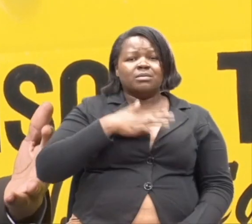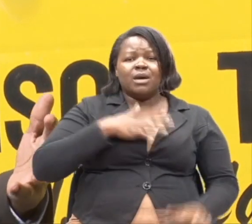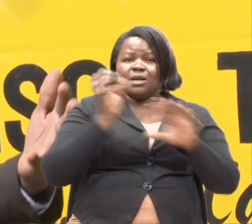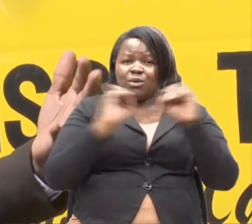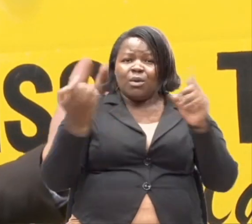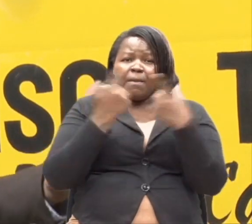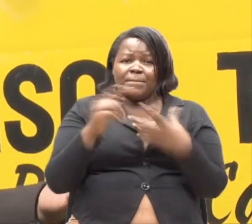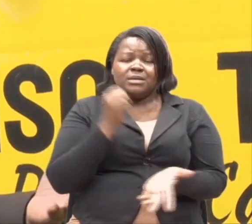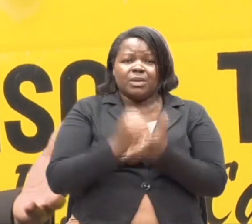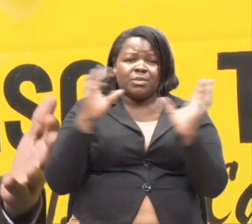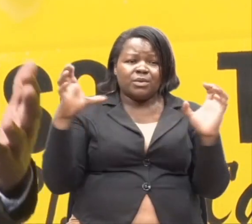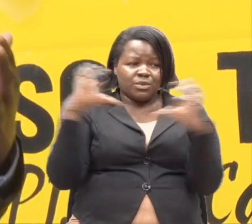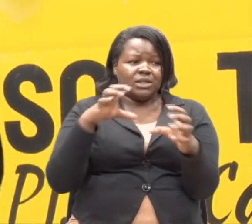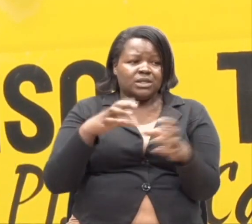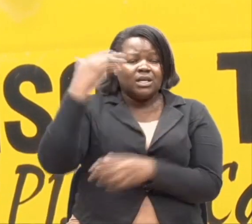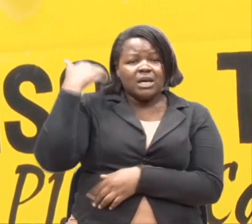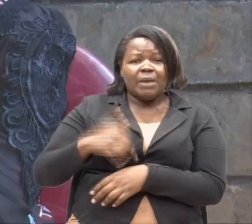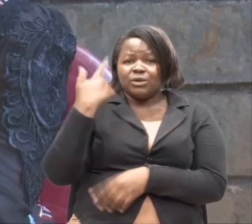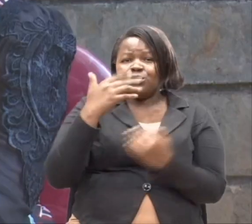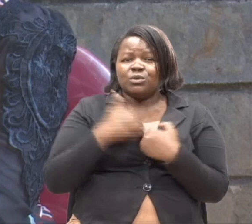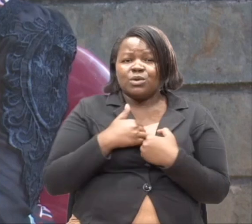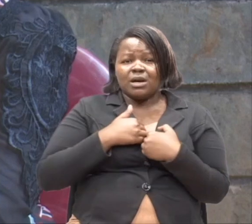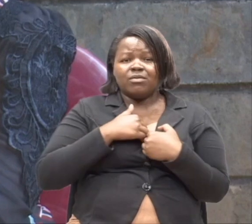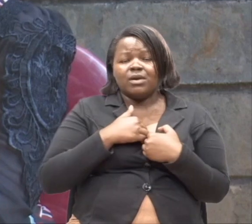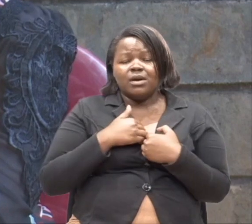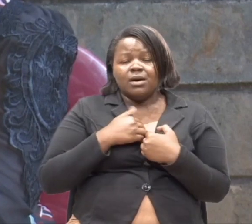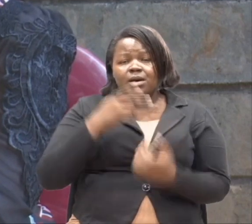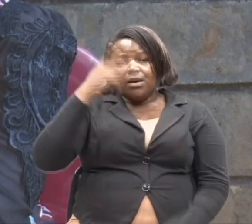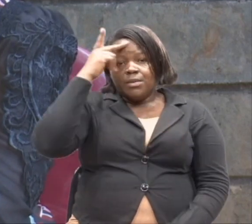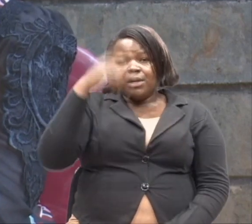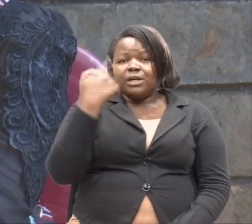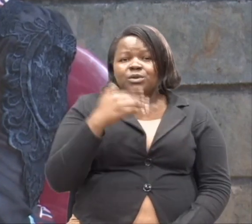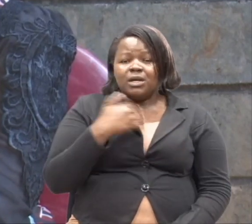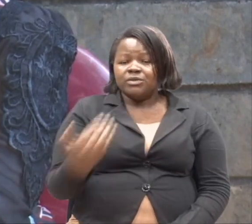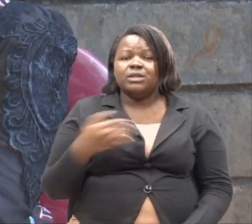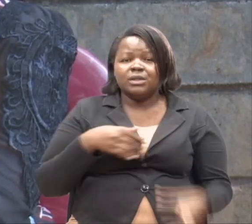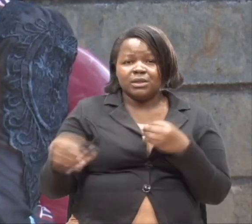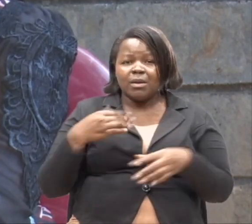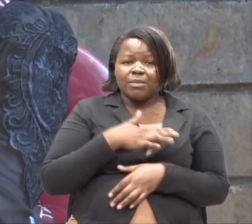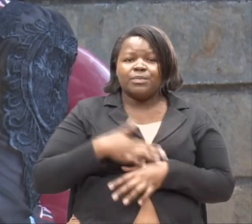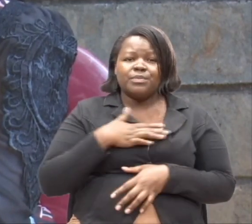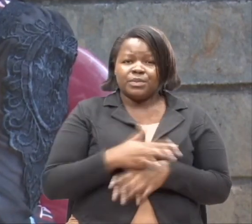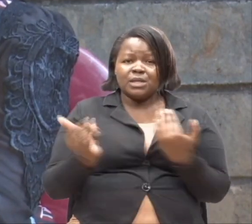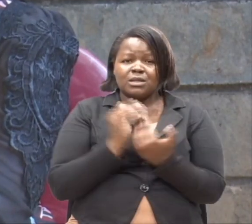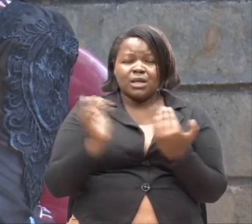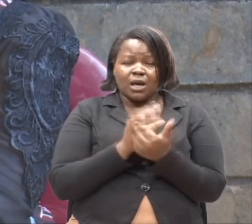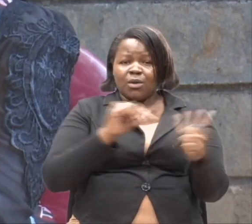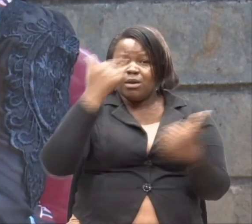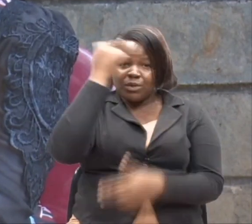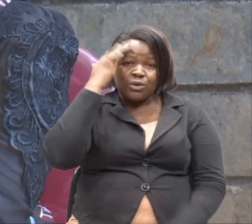Ninasaidia community. Yule mtu ambaye na mtoto wanaeishi na ulemavu. Amuchunge huyo mtoto.